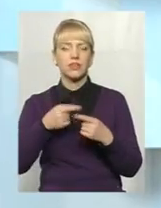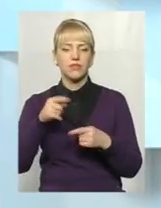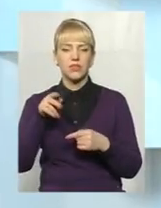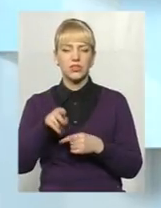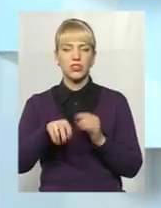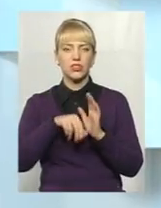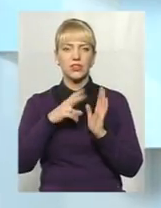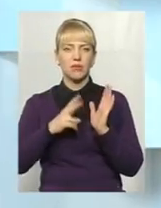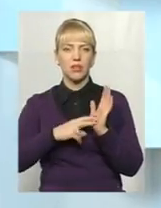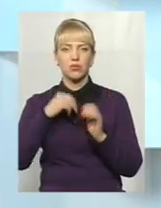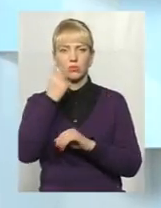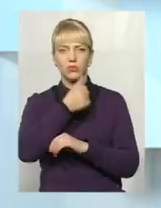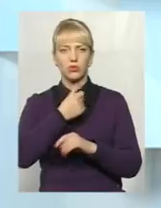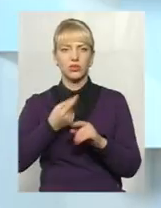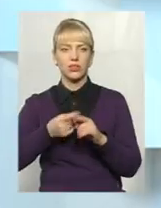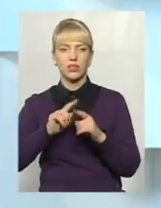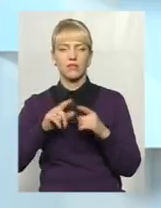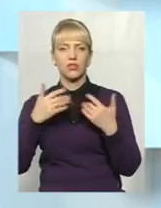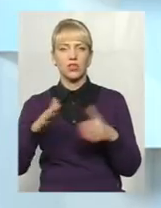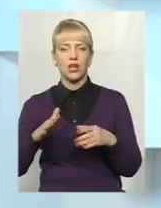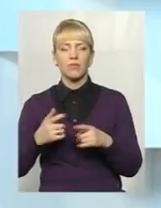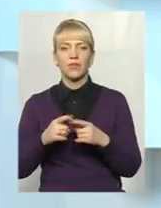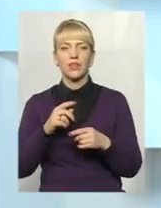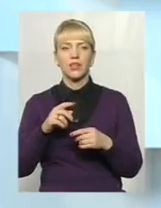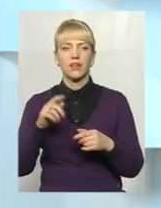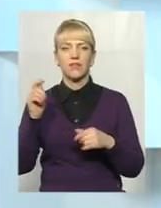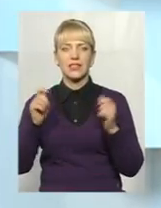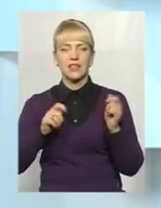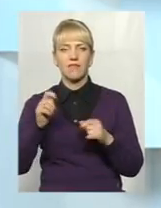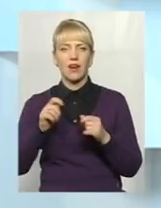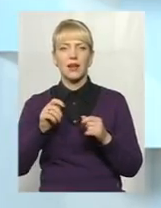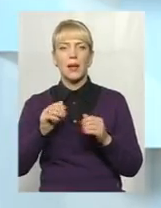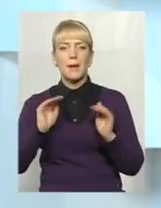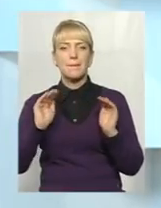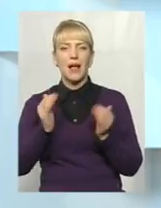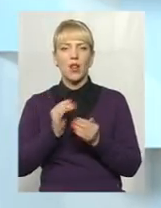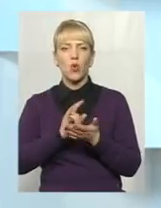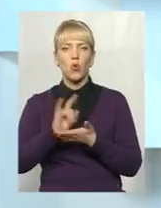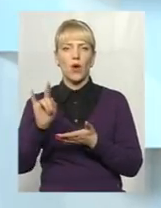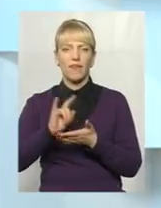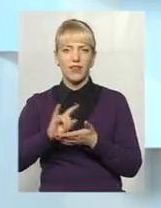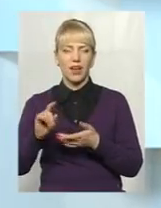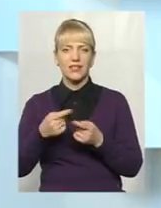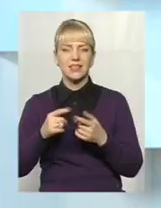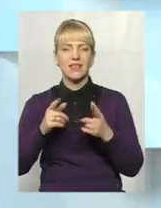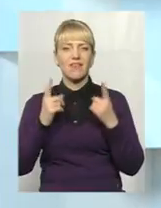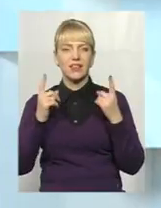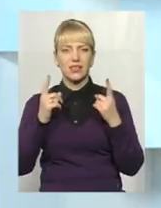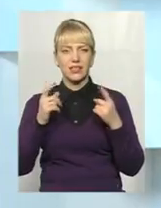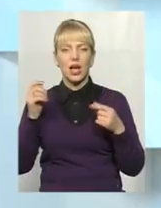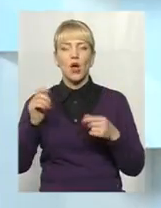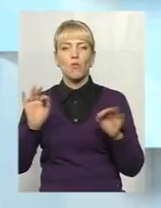це вже розкручений фестиваль малої авіації, це великі музичні фестивалі, які